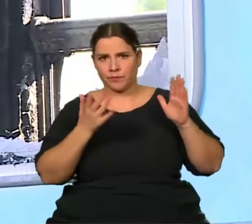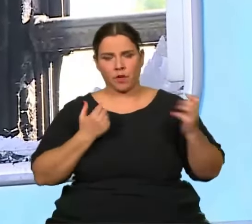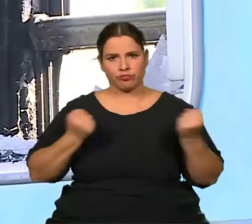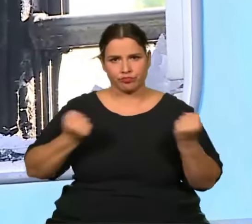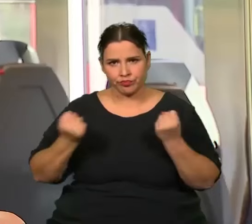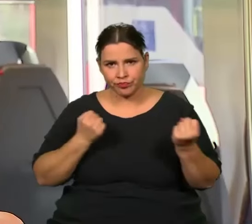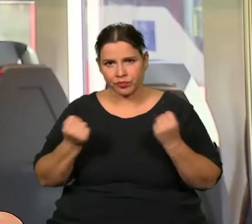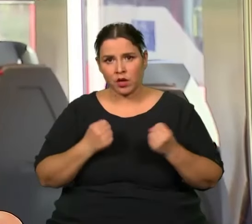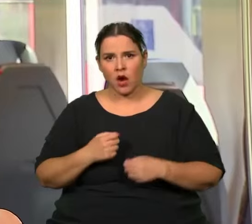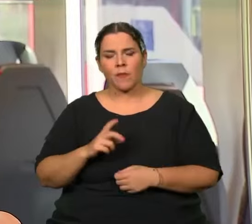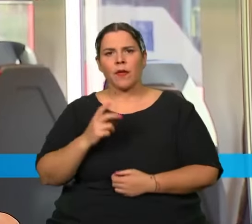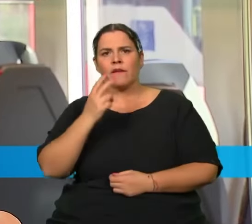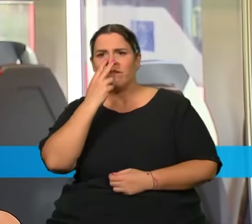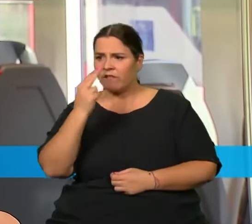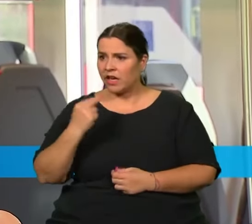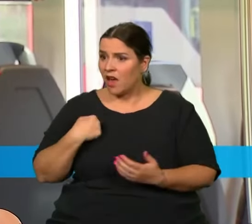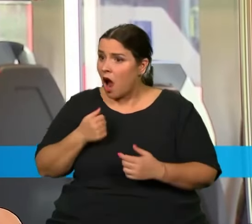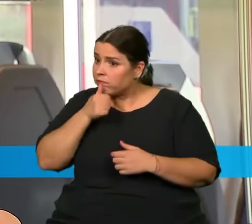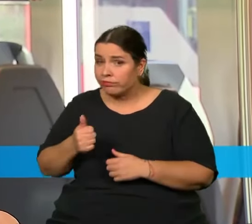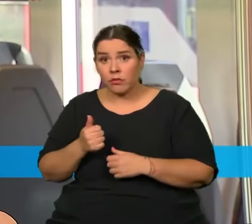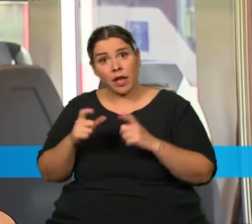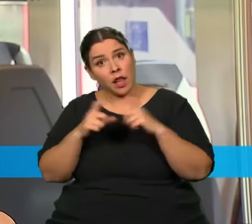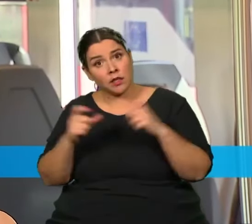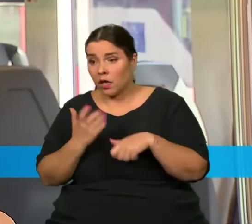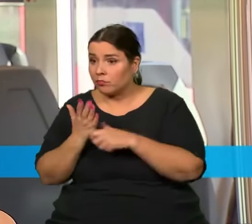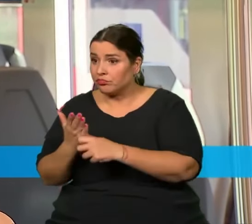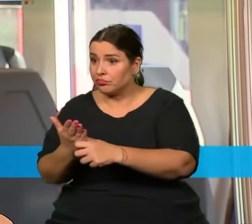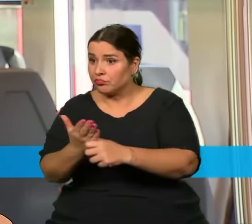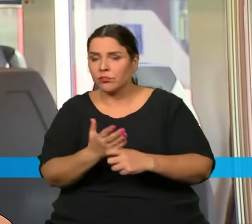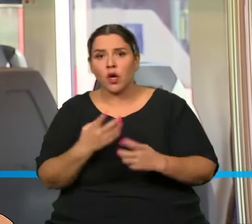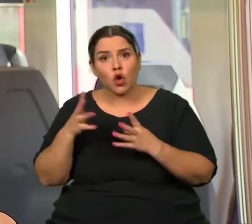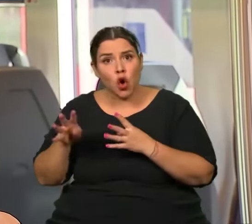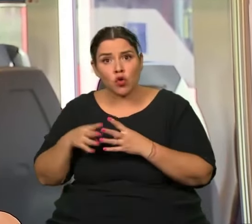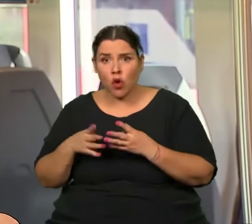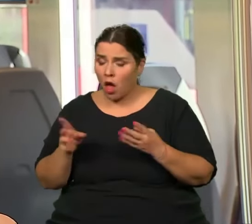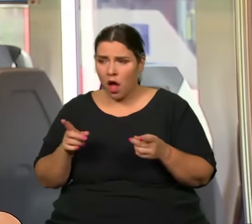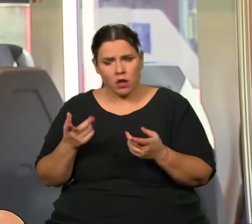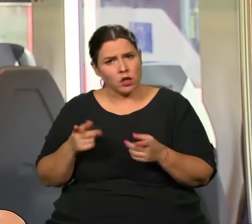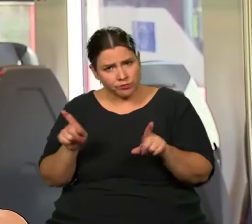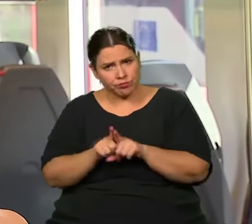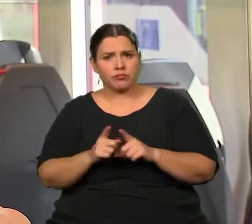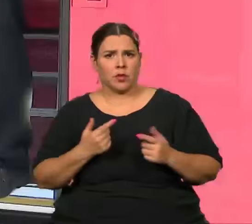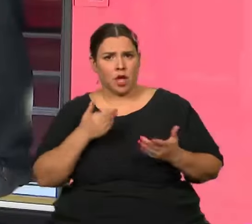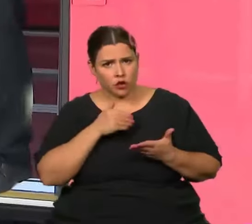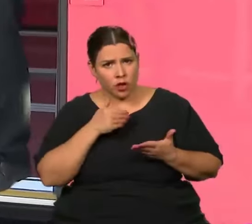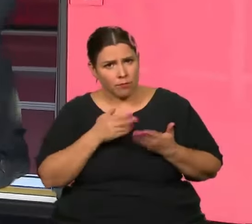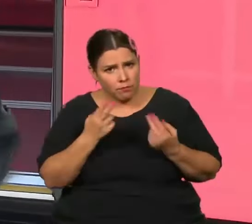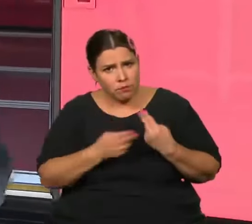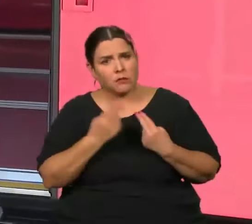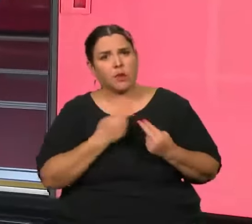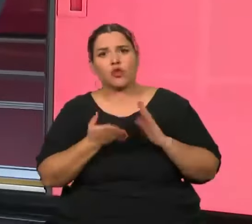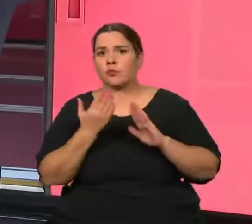kontrolujeme jízdní doklady, ale není to jenom o tom kontrola a odbavení samozřejmě, ale hlavně ta bezpečnost